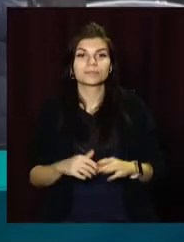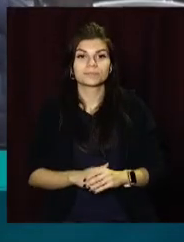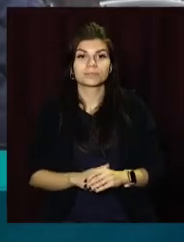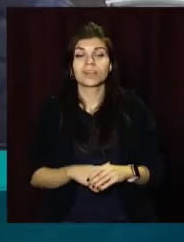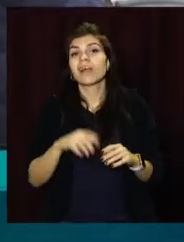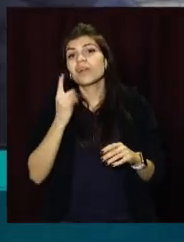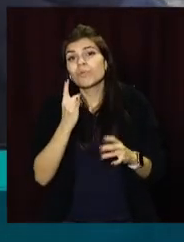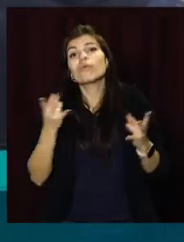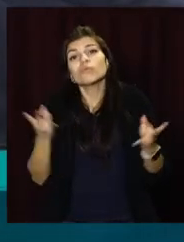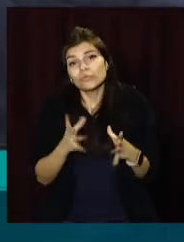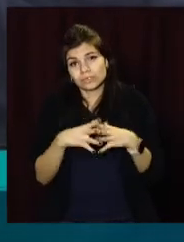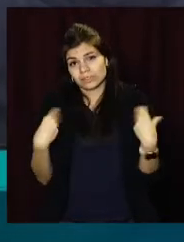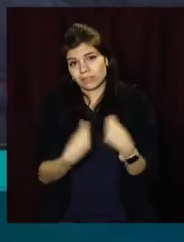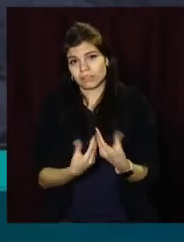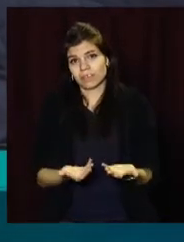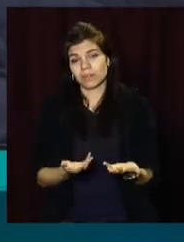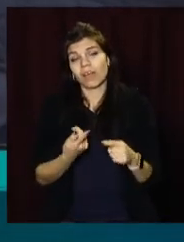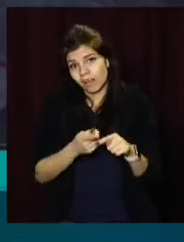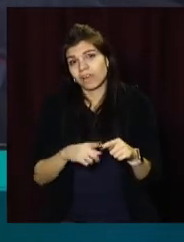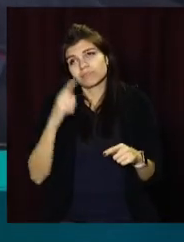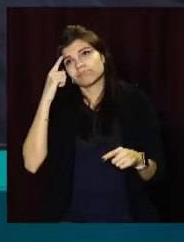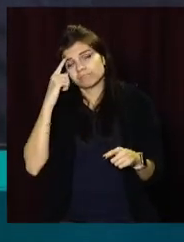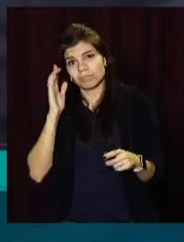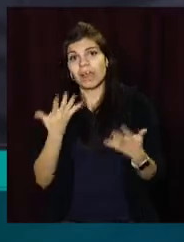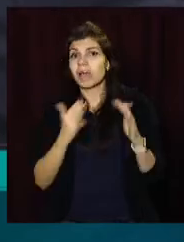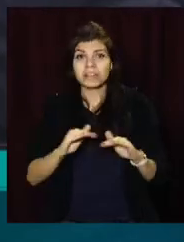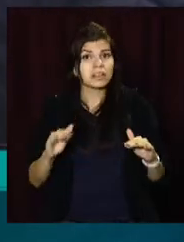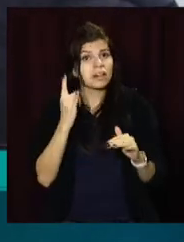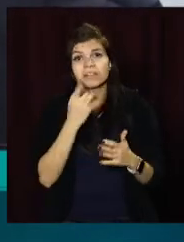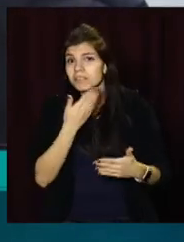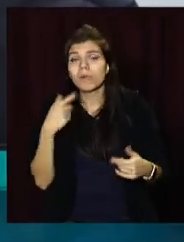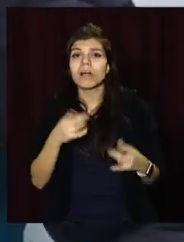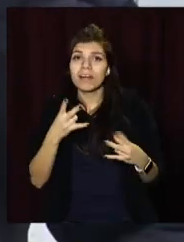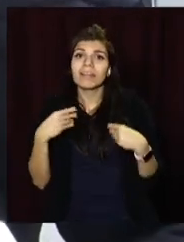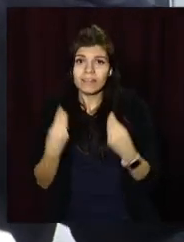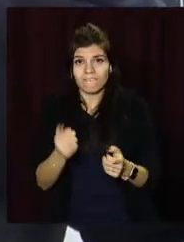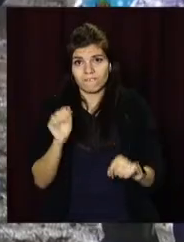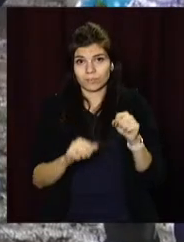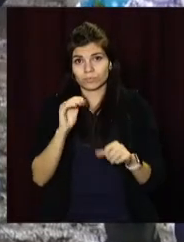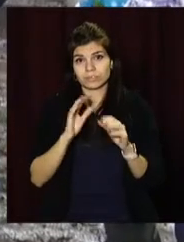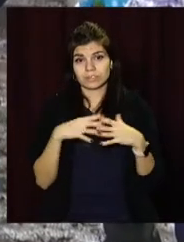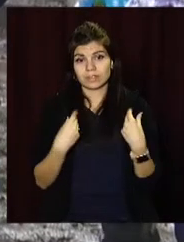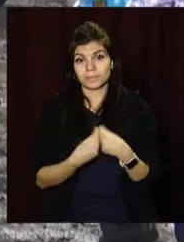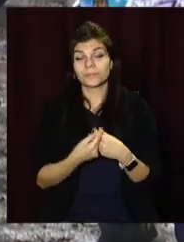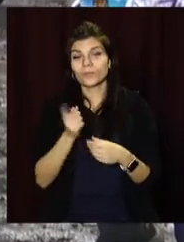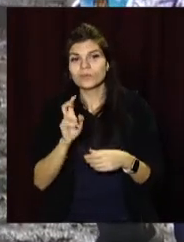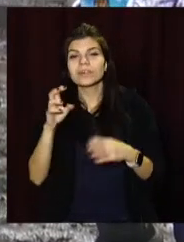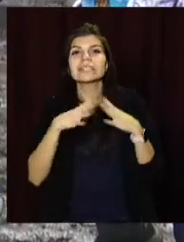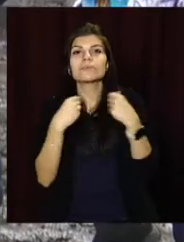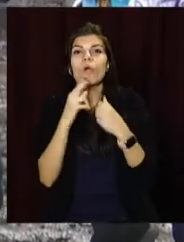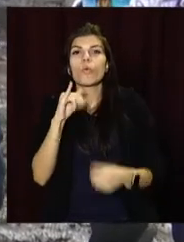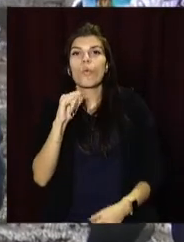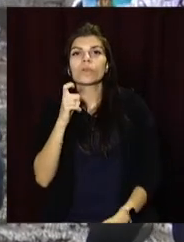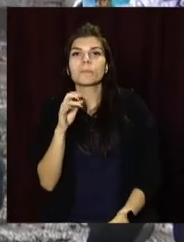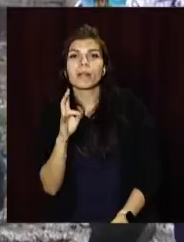сім'я. Ось це все пропонування. Тобто, якщо у дітей немає сім'ї, їм треба передоставляти сім'ю. Завітали і в родину Кузьменків.